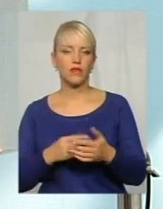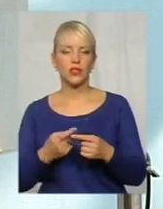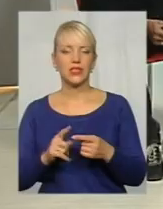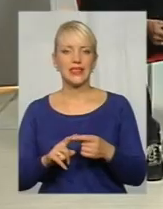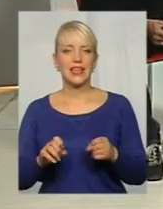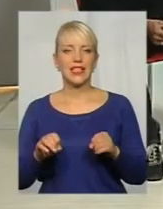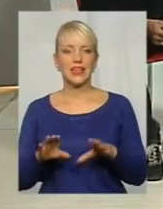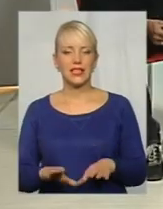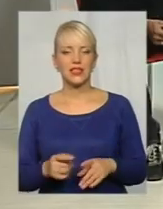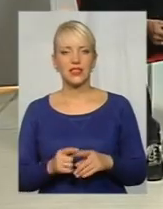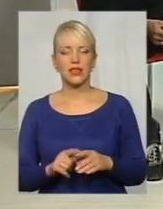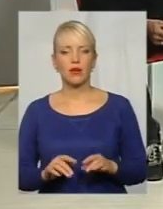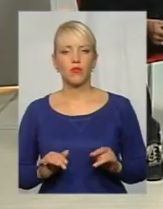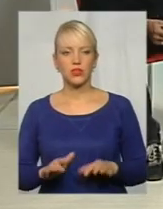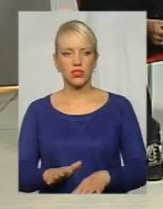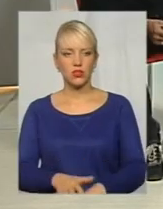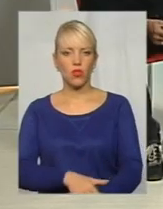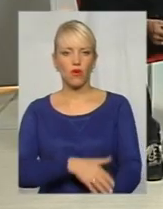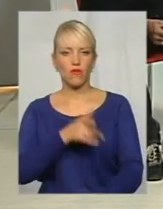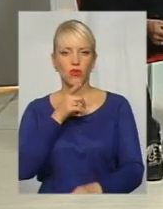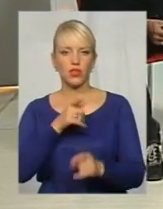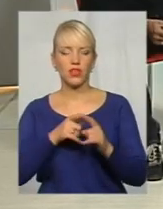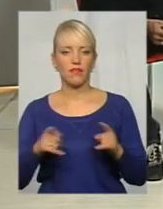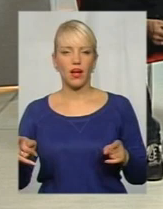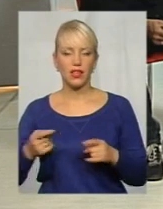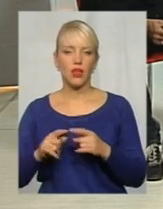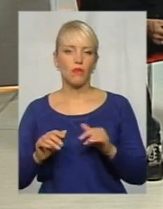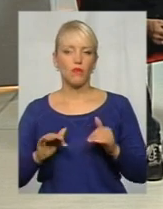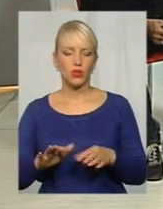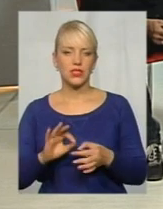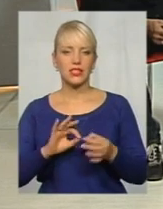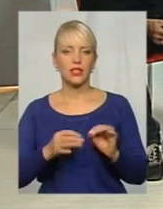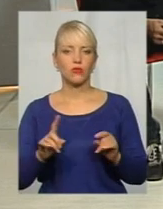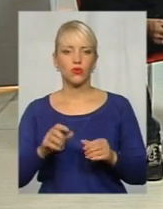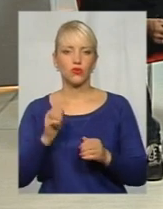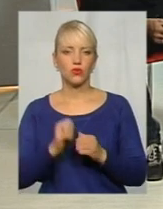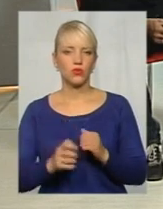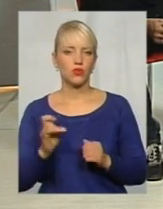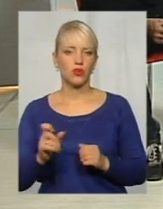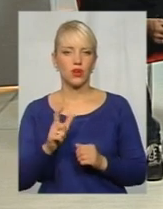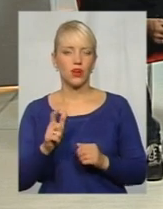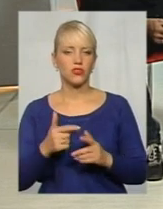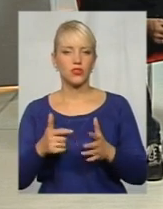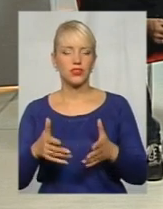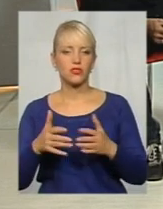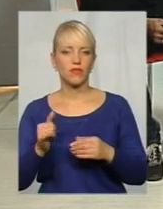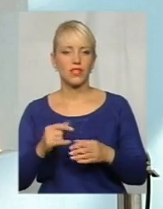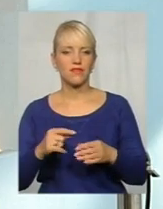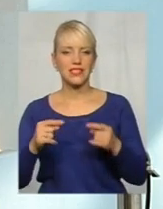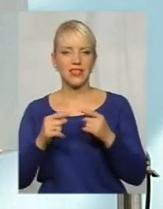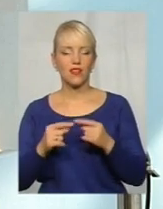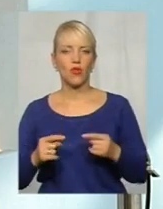Тобто процес довго тривалий, звичайно, процес дуже складний, тому що кожного разу з'ясовуються і встановлюються